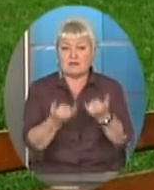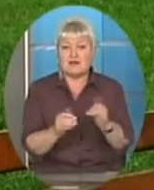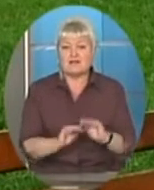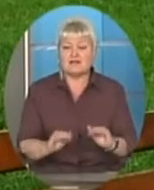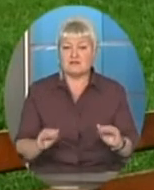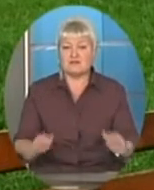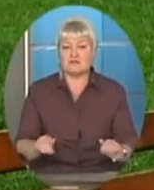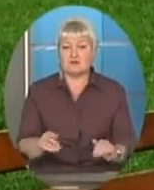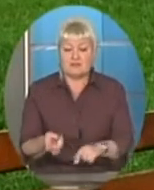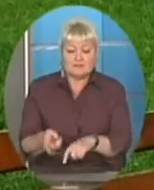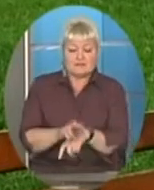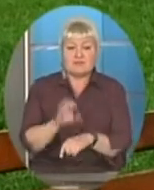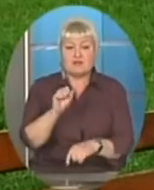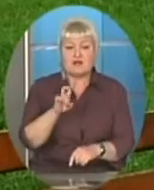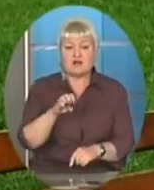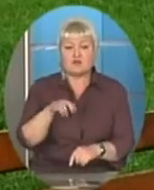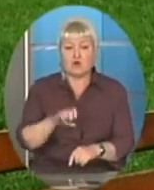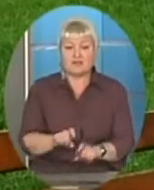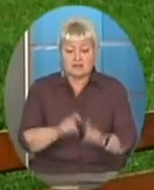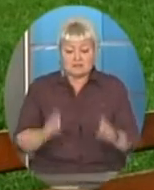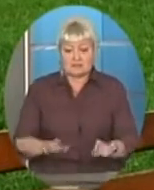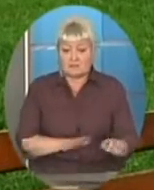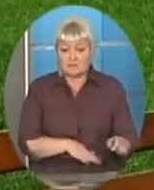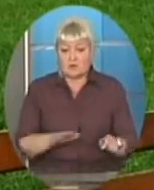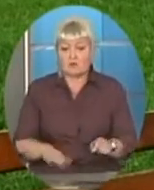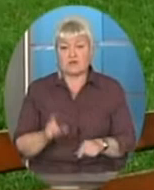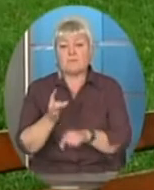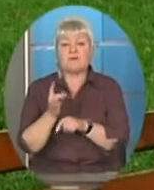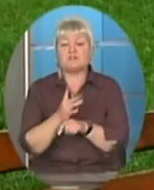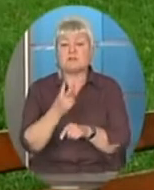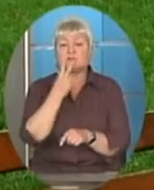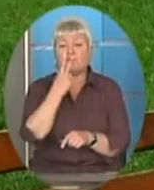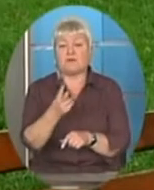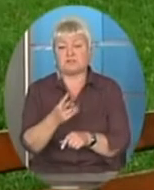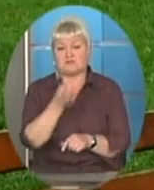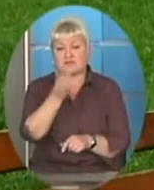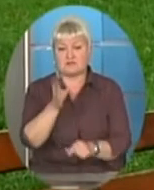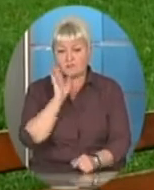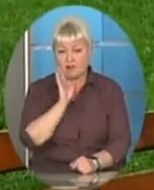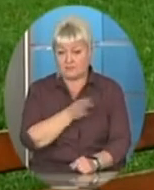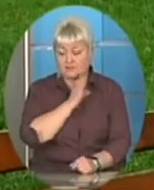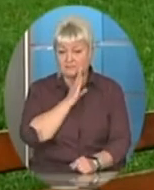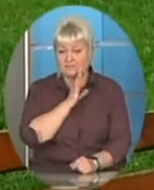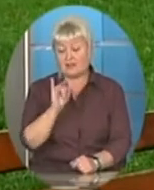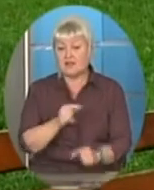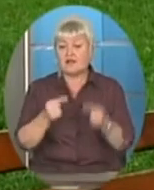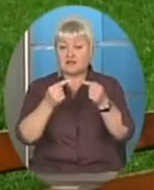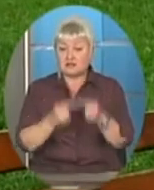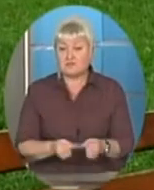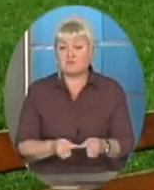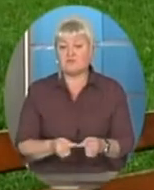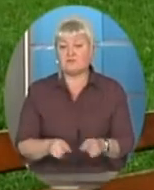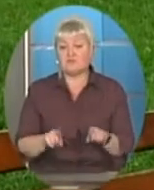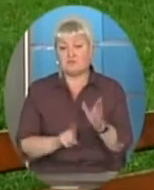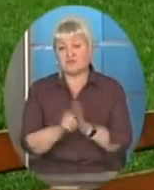забіг Антон, сів мені на руки, і перший раз мене побачивши, назвав мене мамою. Ну, і відповідно, почався цей